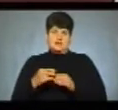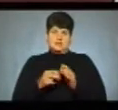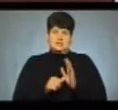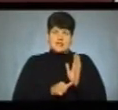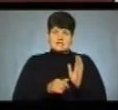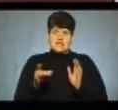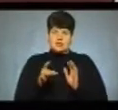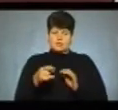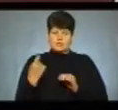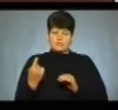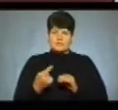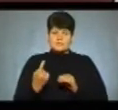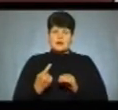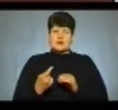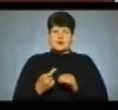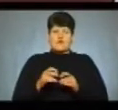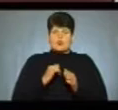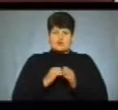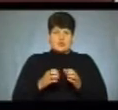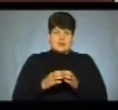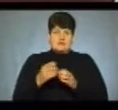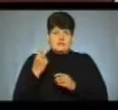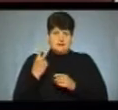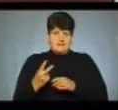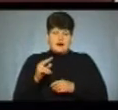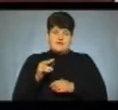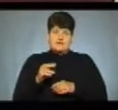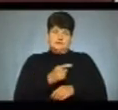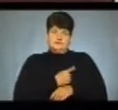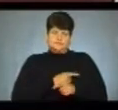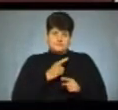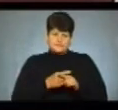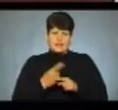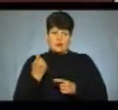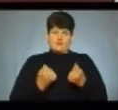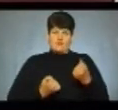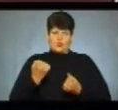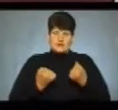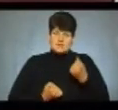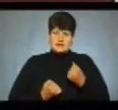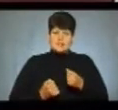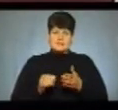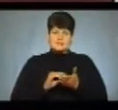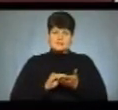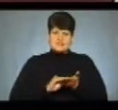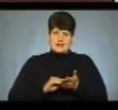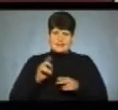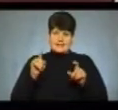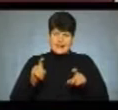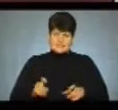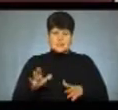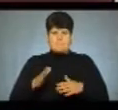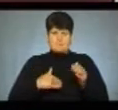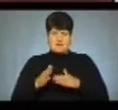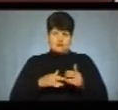У кожній команді по два фельдшери та водій карети швидкої. Учасники виконували теоретичне завдання, писали тест та три практичних, за умовами яких